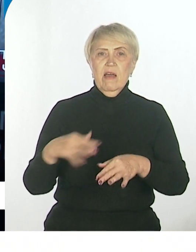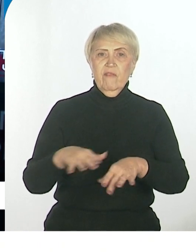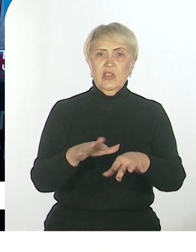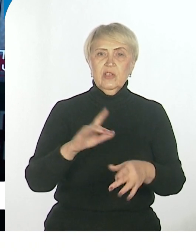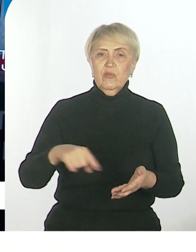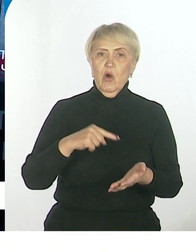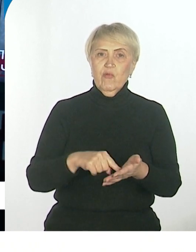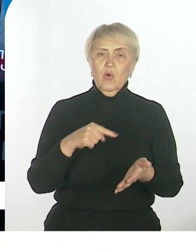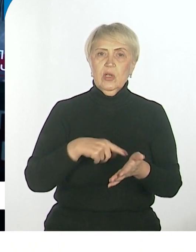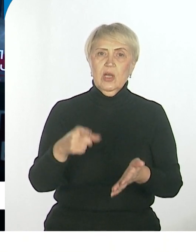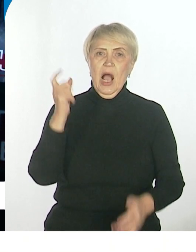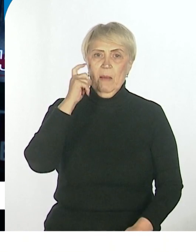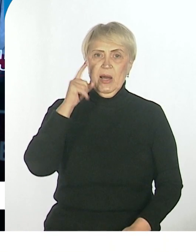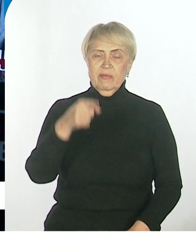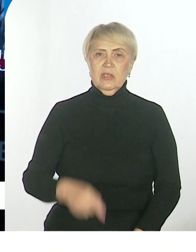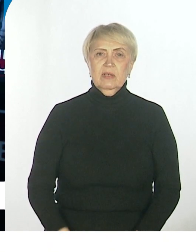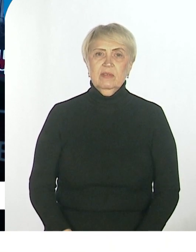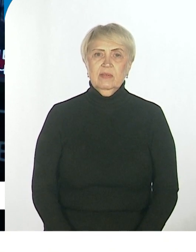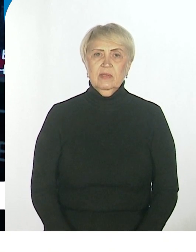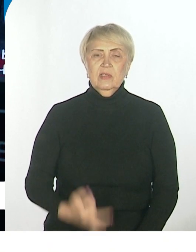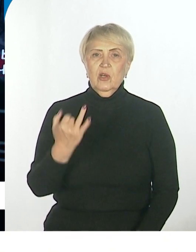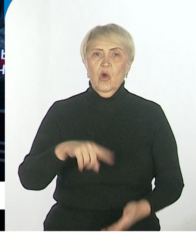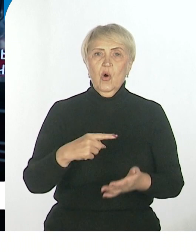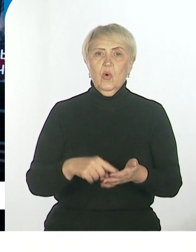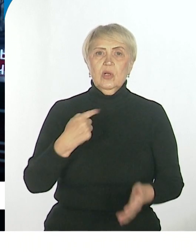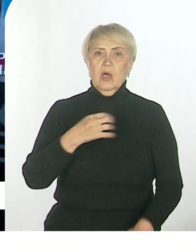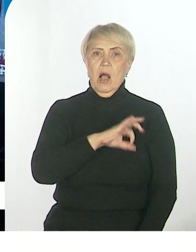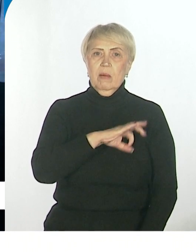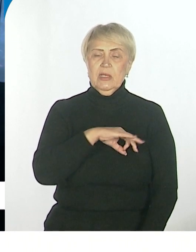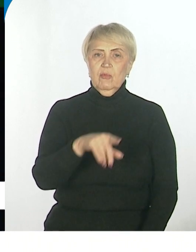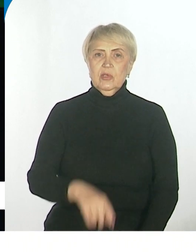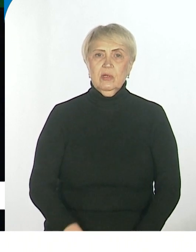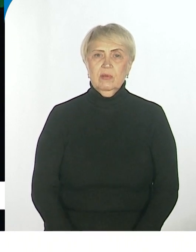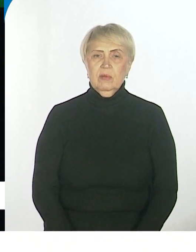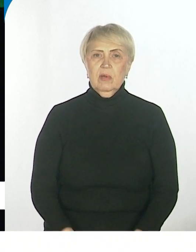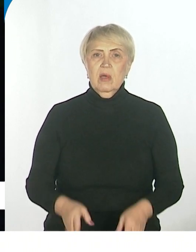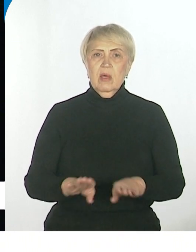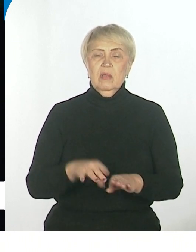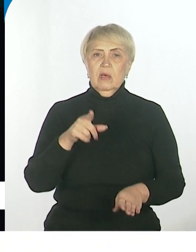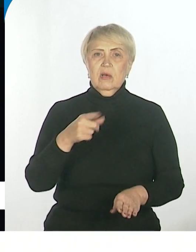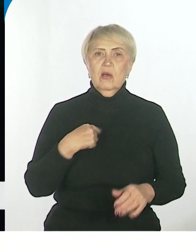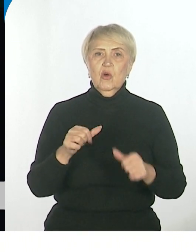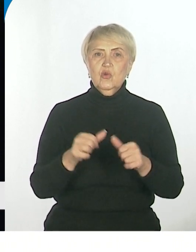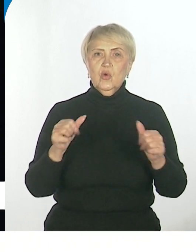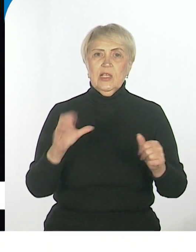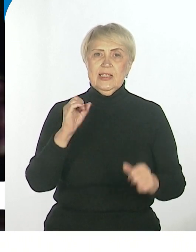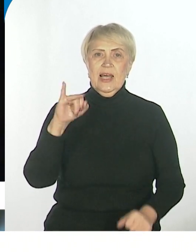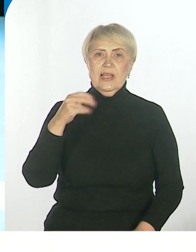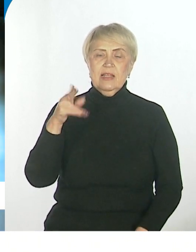городе Хабаровск и в городе Комсомольск-на-Муре. Также создан сайт